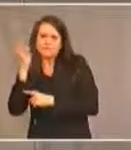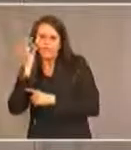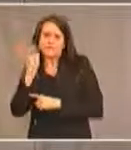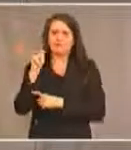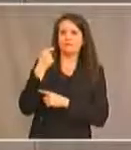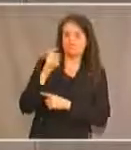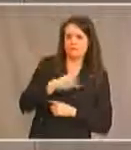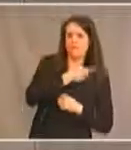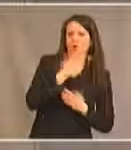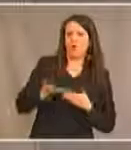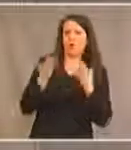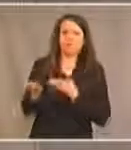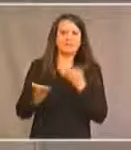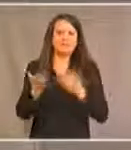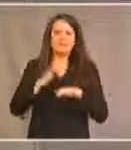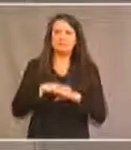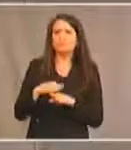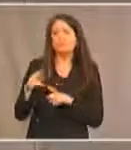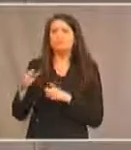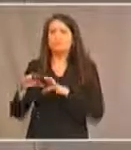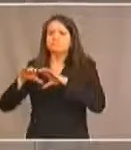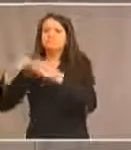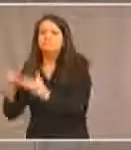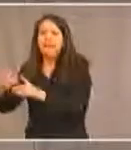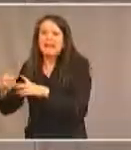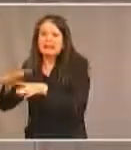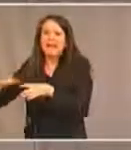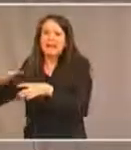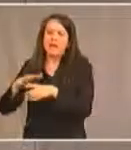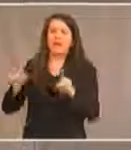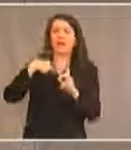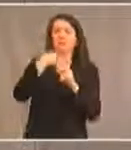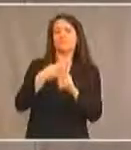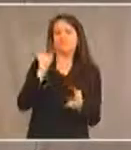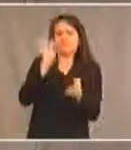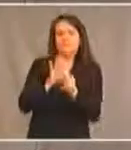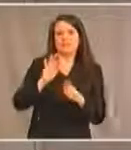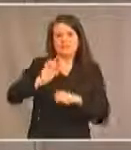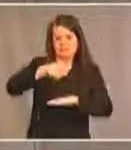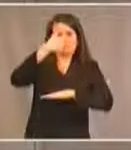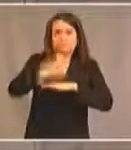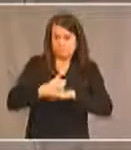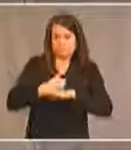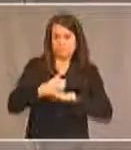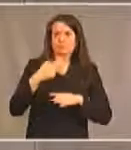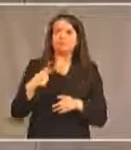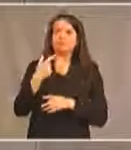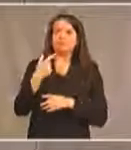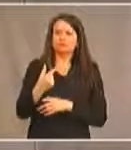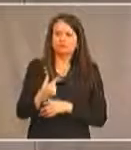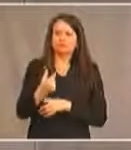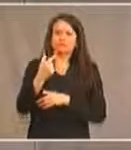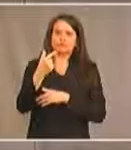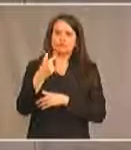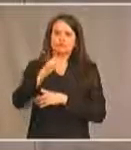provinciaux à offrir des services sur les réserves et plus particulièrement l'application et la mise en oeuvre du principe de Jordan. Il faut